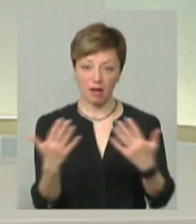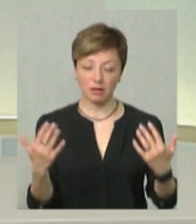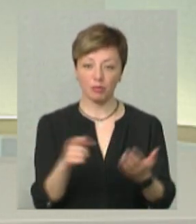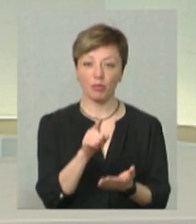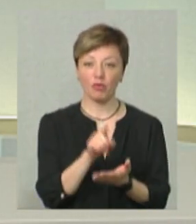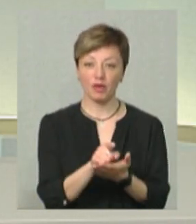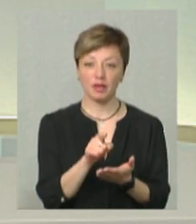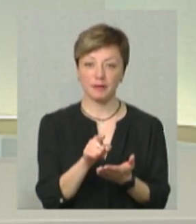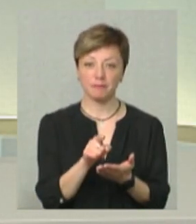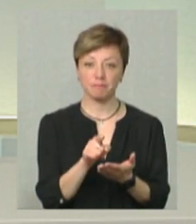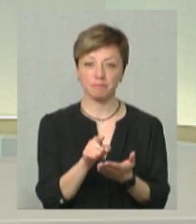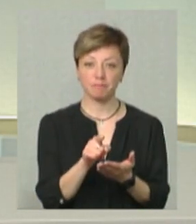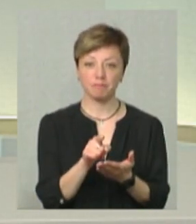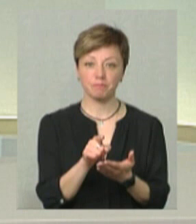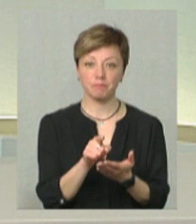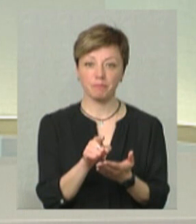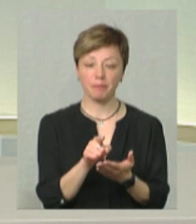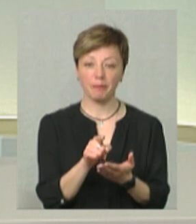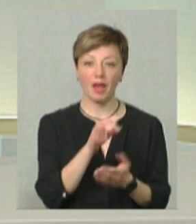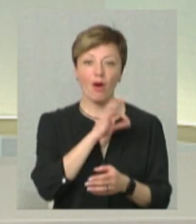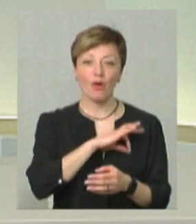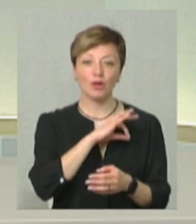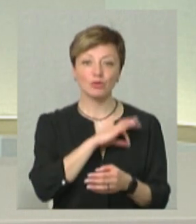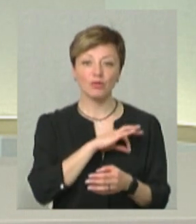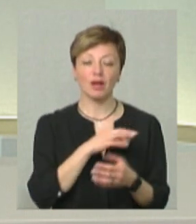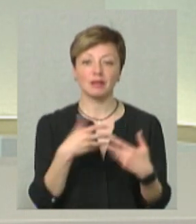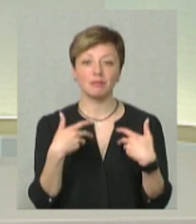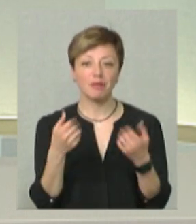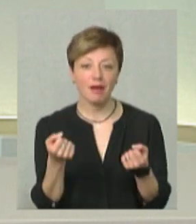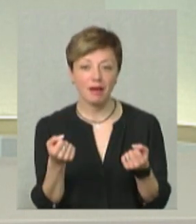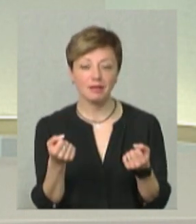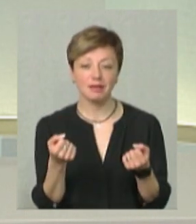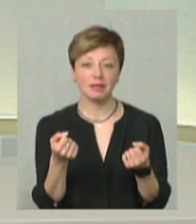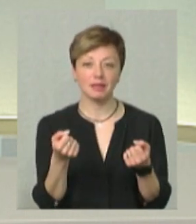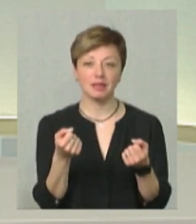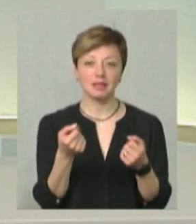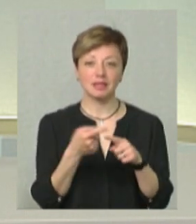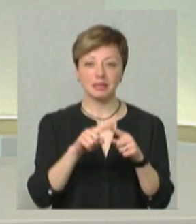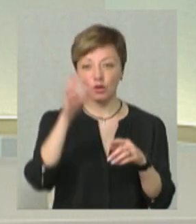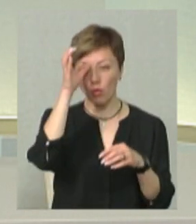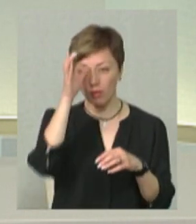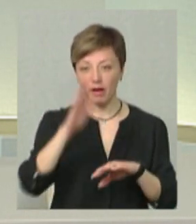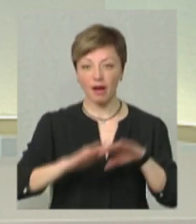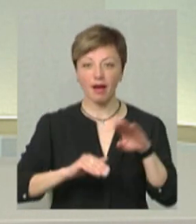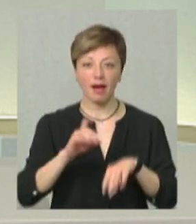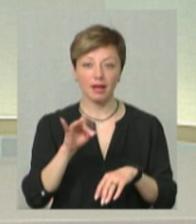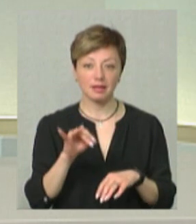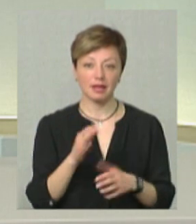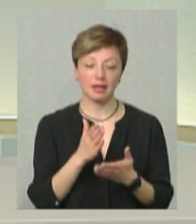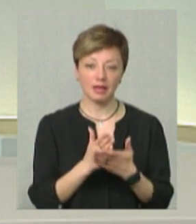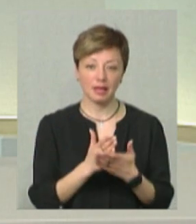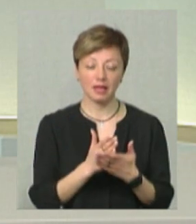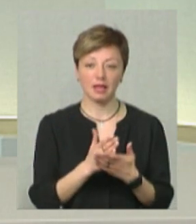там, повинні, знаєте так, користуватися тим, і брати ці уми, там, ці кадри, там, які є,